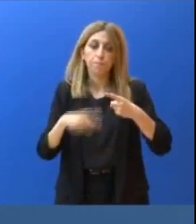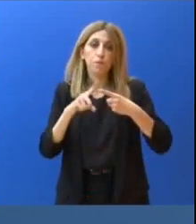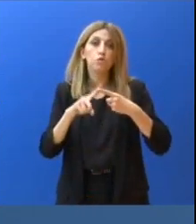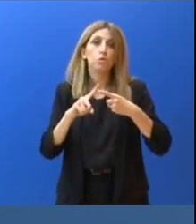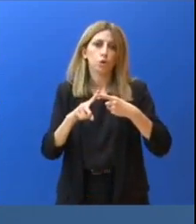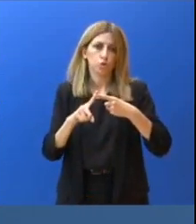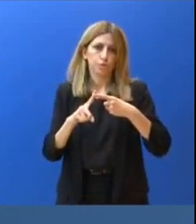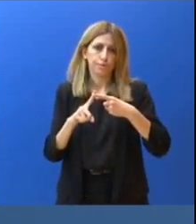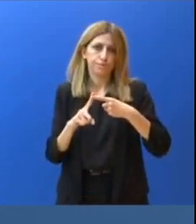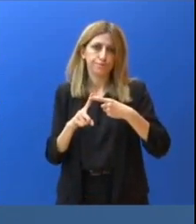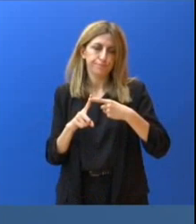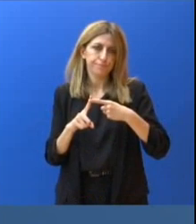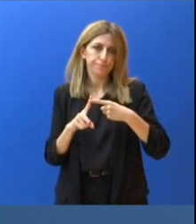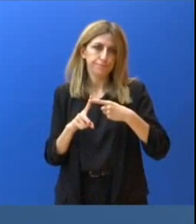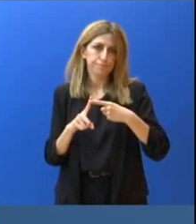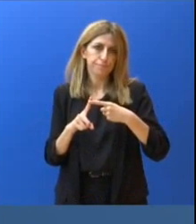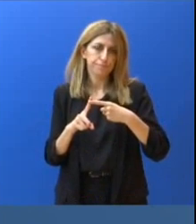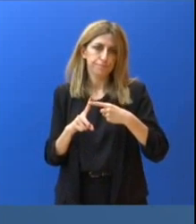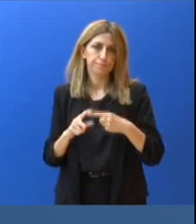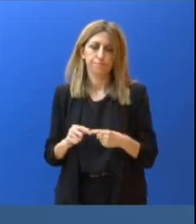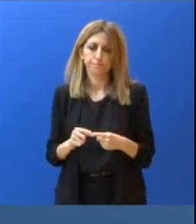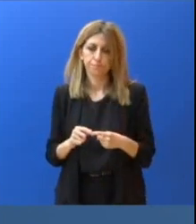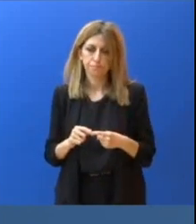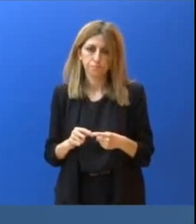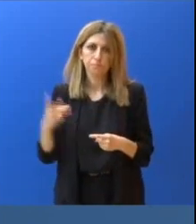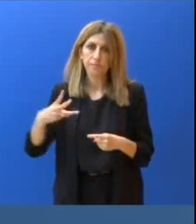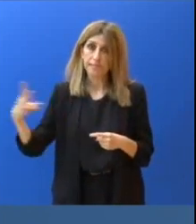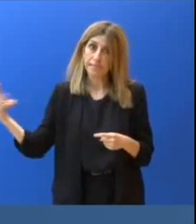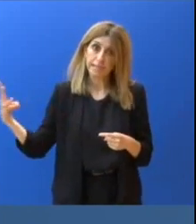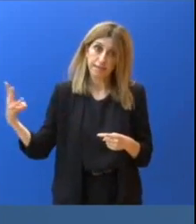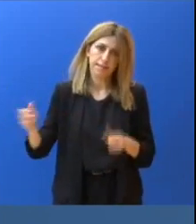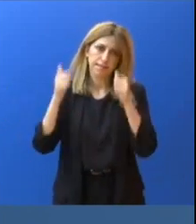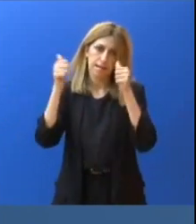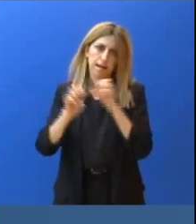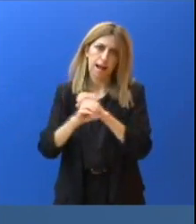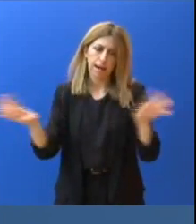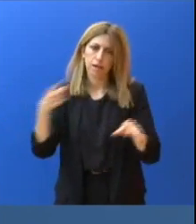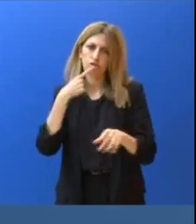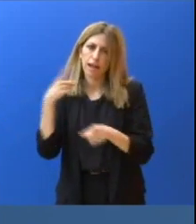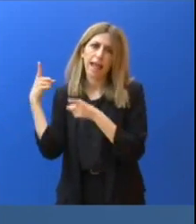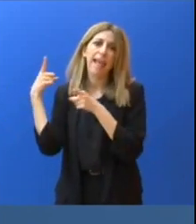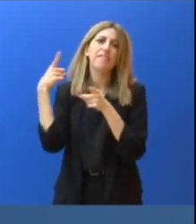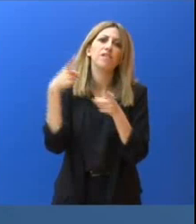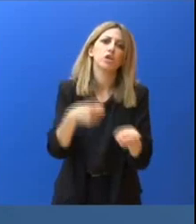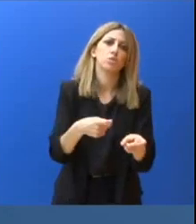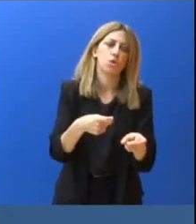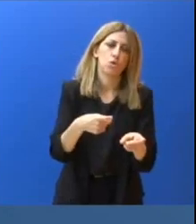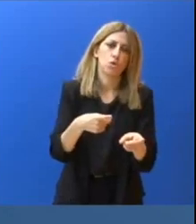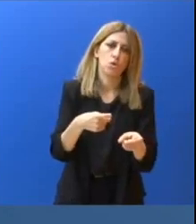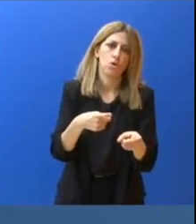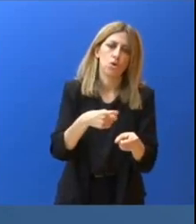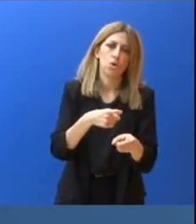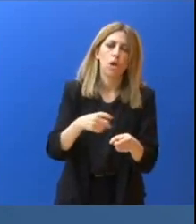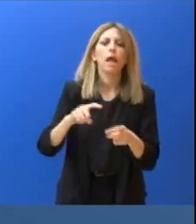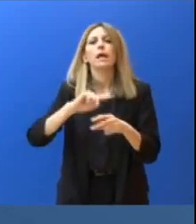αντιφατικό μεταξύ του. Δεν μπορεί στην ανακοίνωση να μιλάει για εκβιασμούς και την ίδια ώρα να μιλάει για πάρτι οι μετέρων, ή το ένα